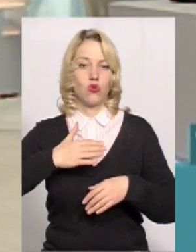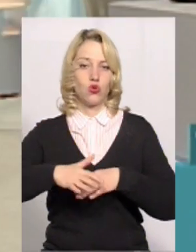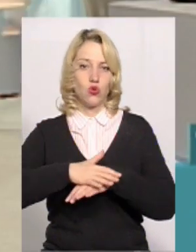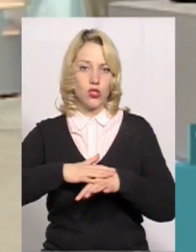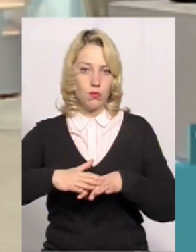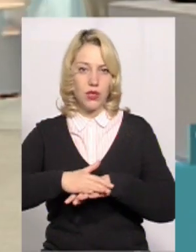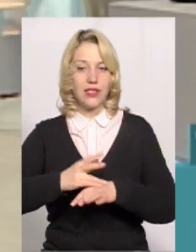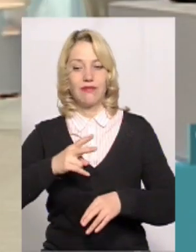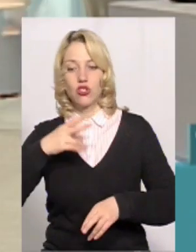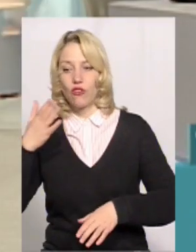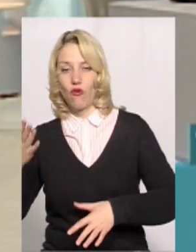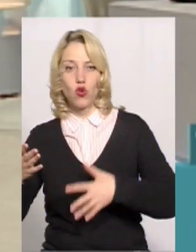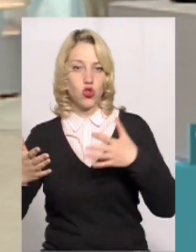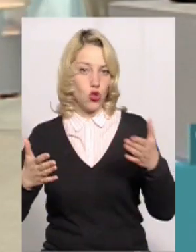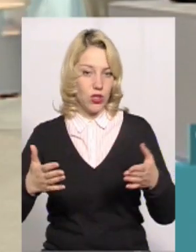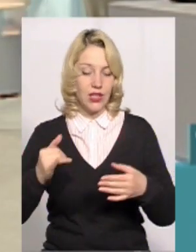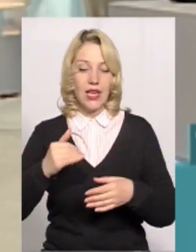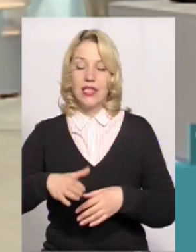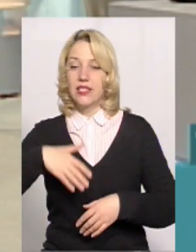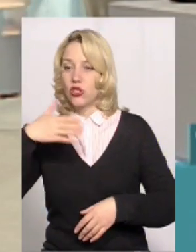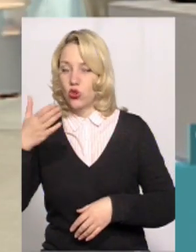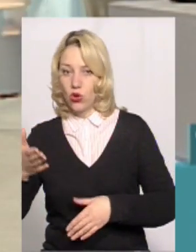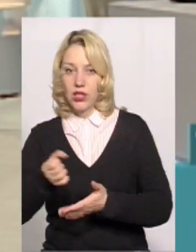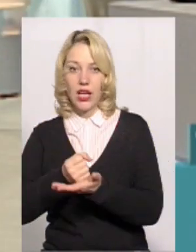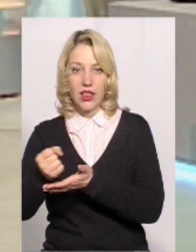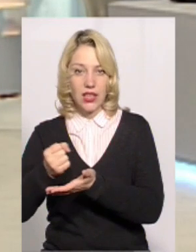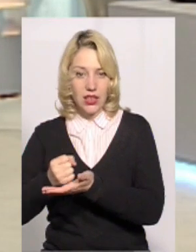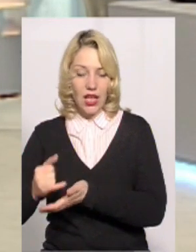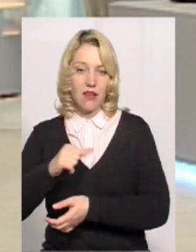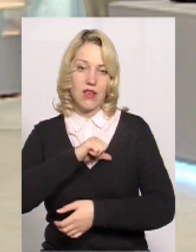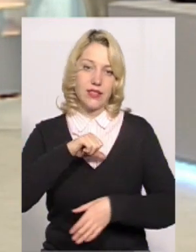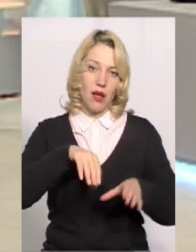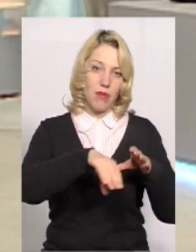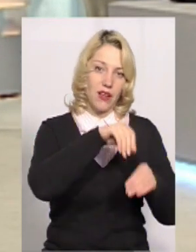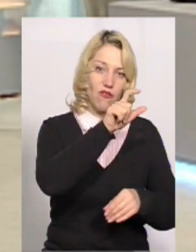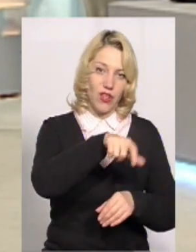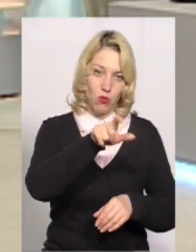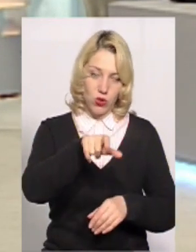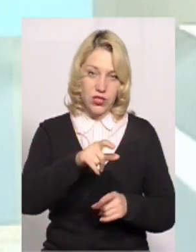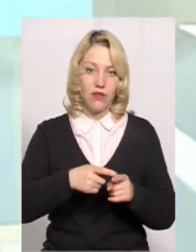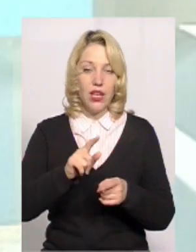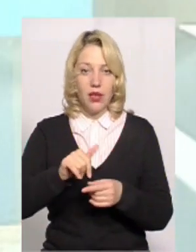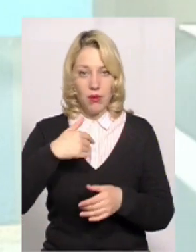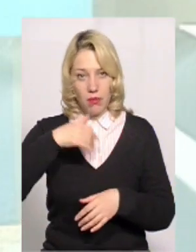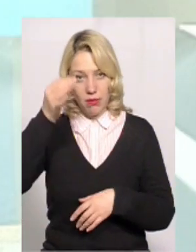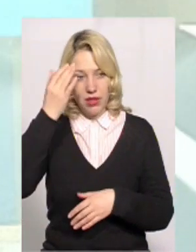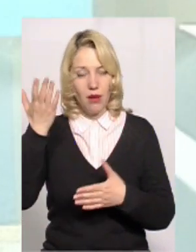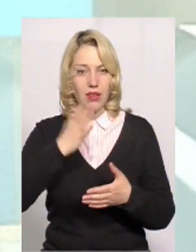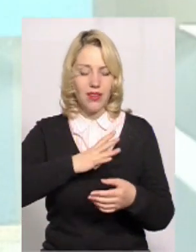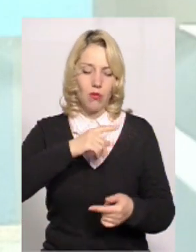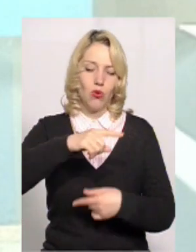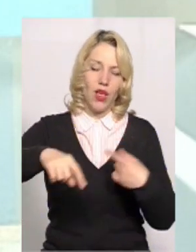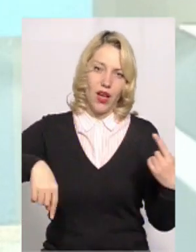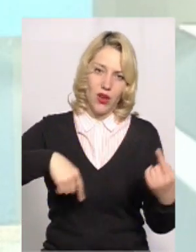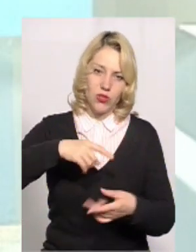причому з двох сторон, значить, і з сторон кандидатів, і з сторони самих виборців. От, ми пам'ятаємо і ті каруселі,